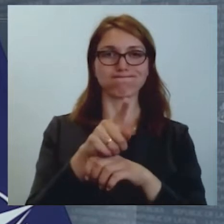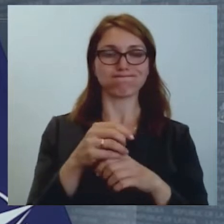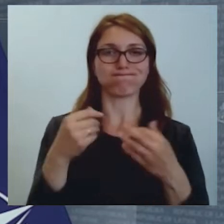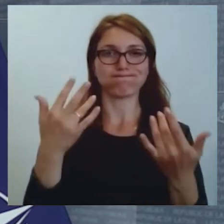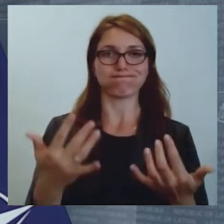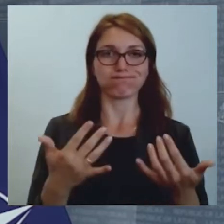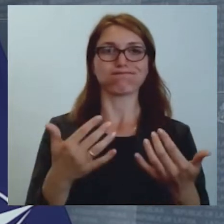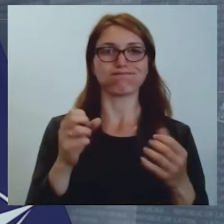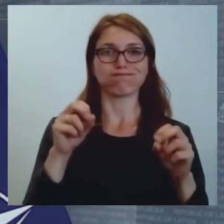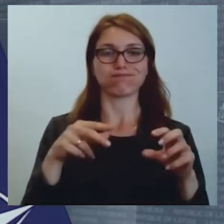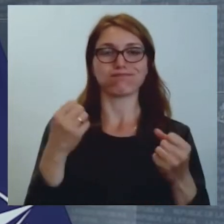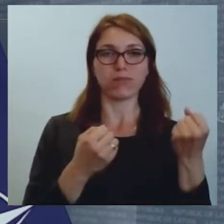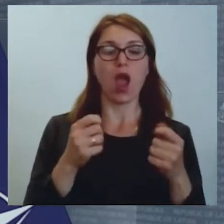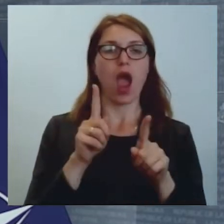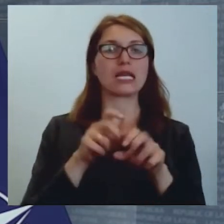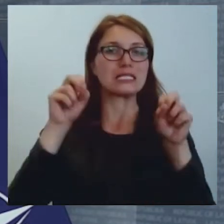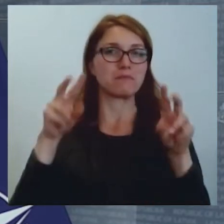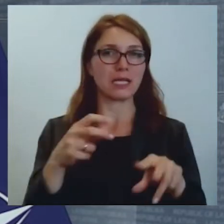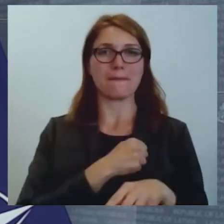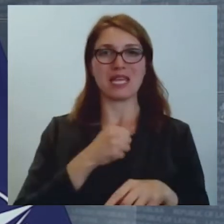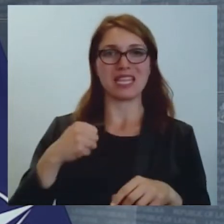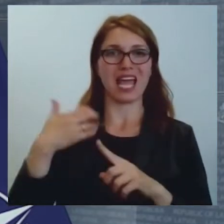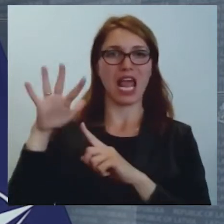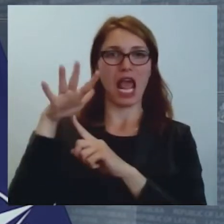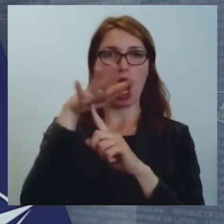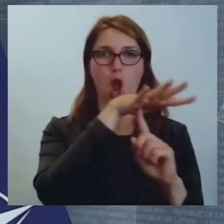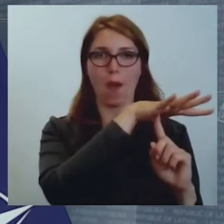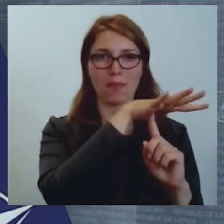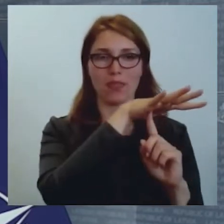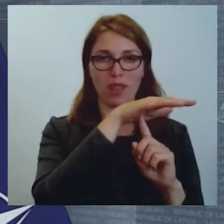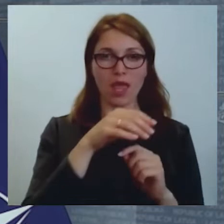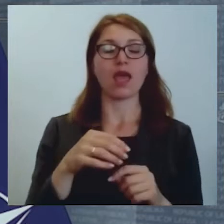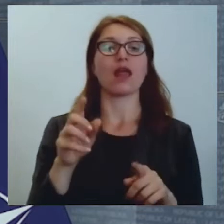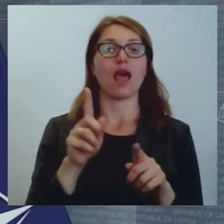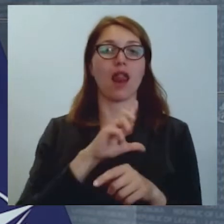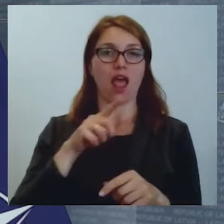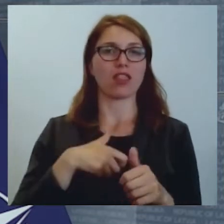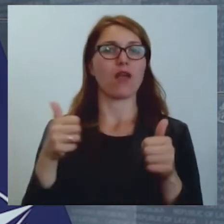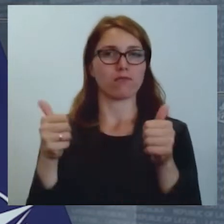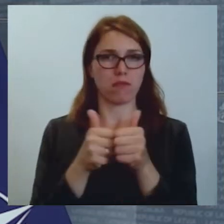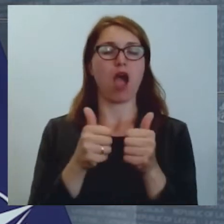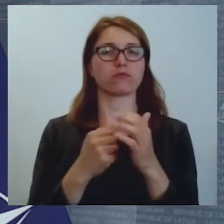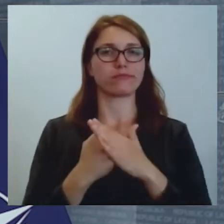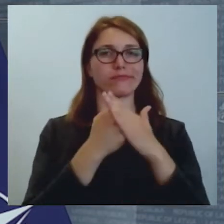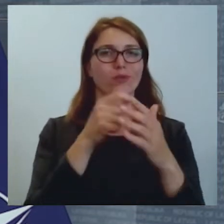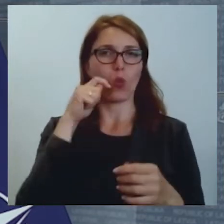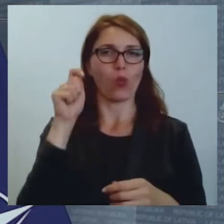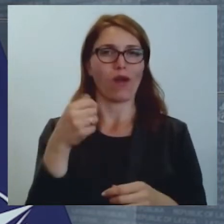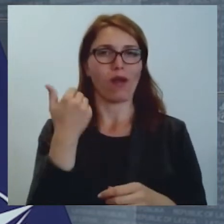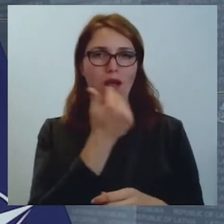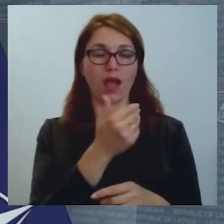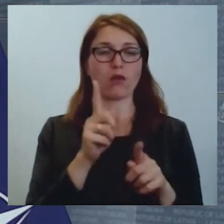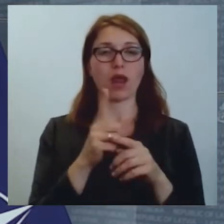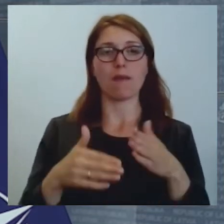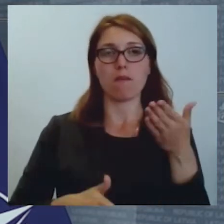militāros helikopteris. Tātad Latvija ir stāvējusi līdzās Ukrainai un palīdzējusi viņai